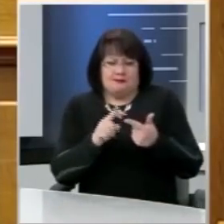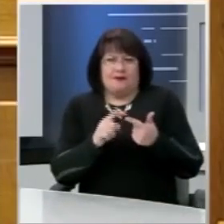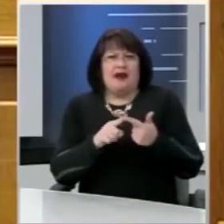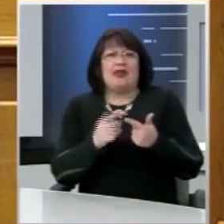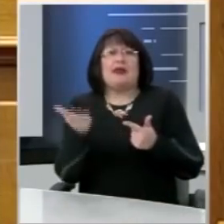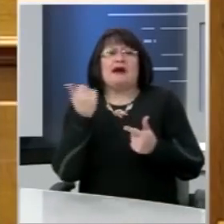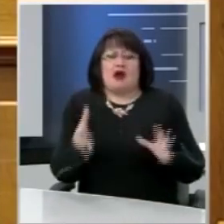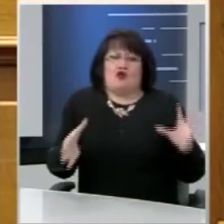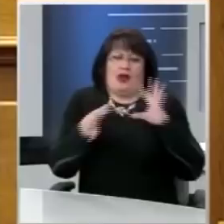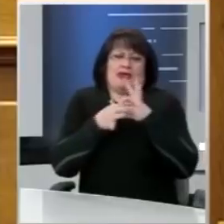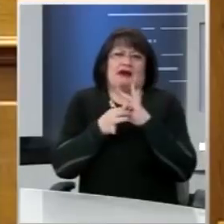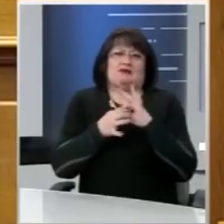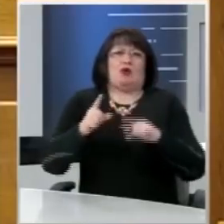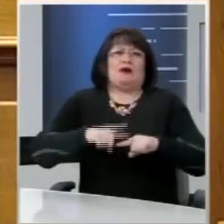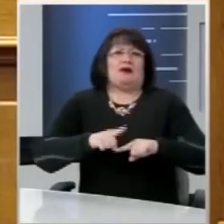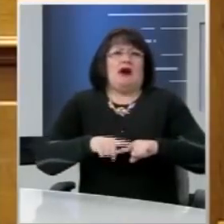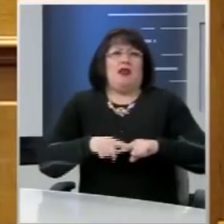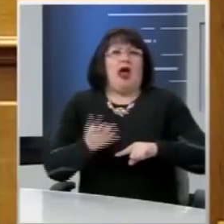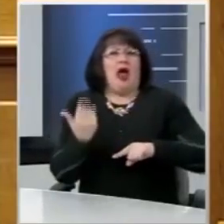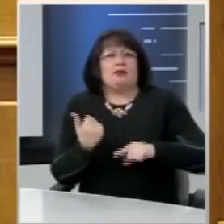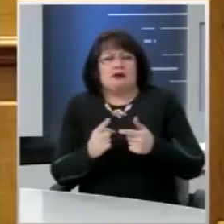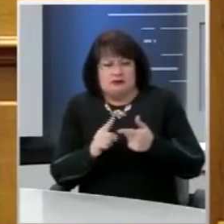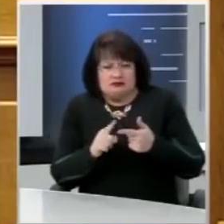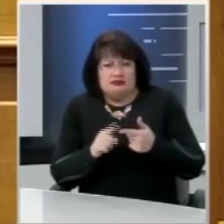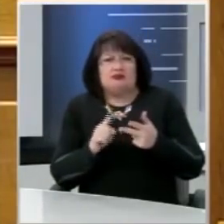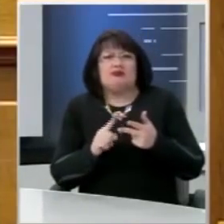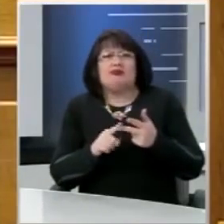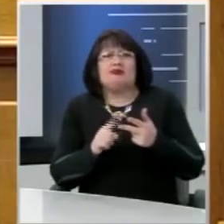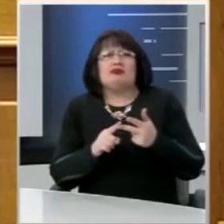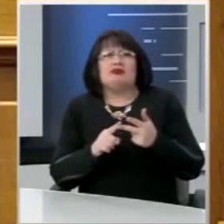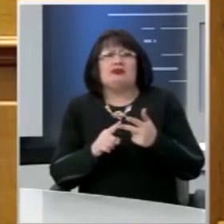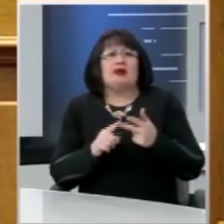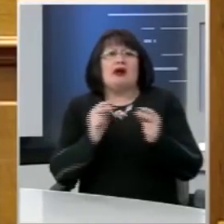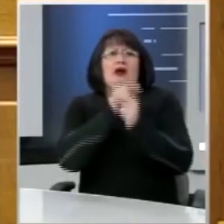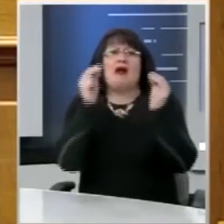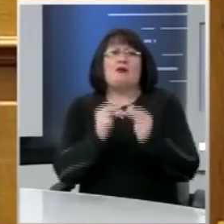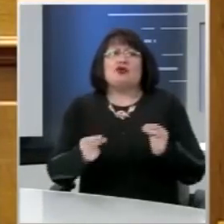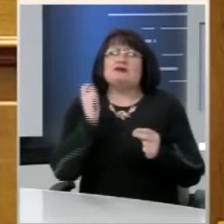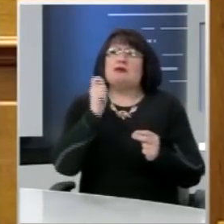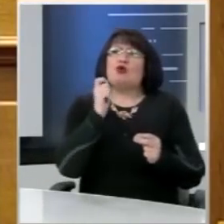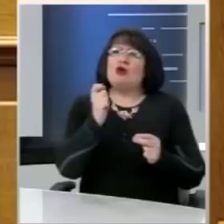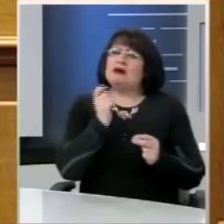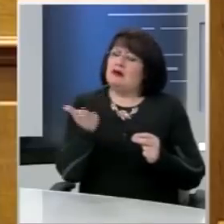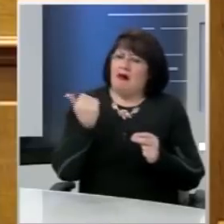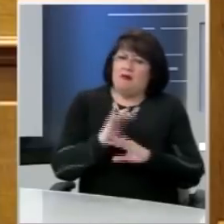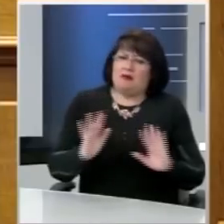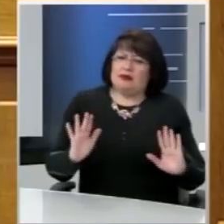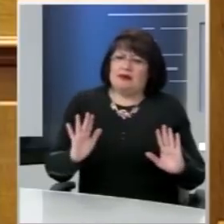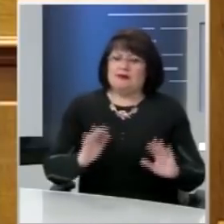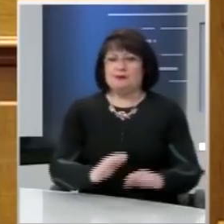ουσιαστικούς δεσμούς με τη χώρα και κυρίως δεν υφίστανται τις συνέπειες των όποιων πολιτικών τους επιλογών.